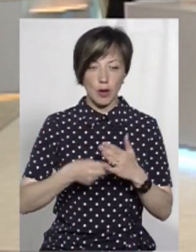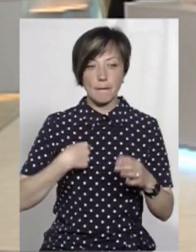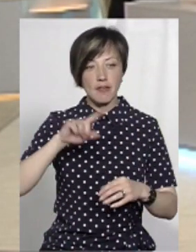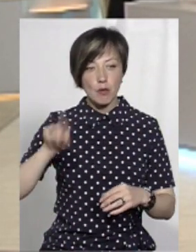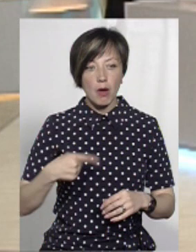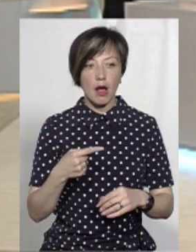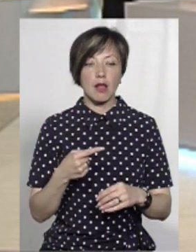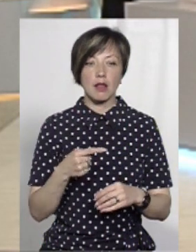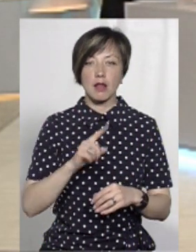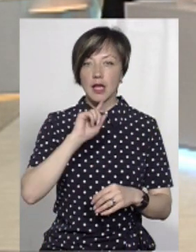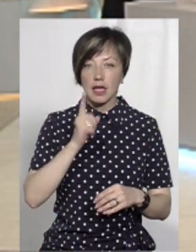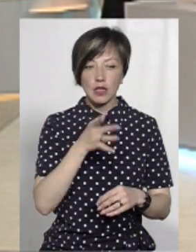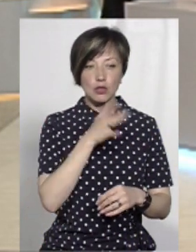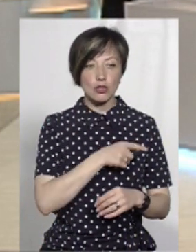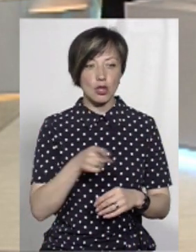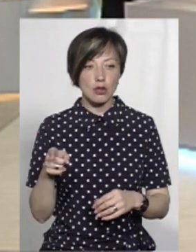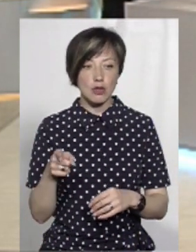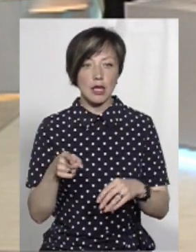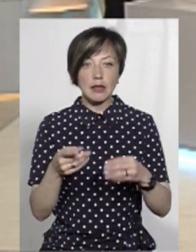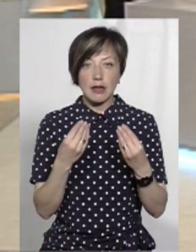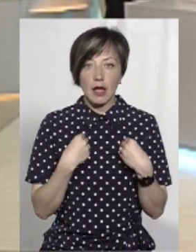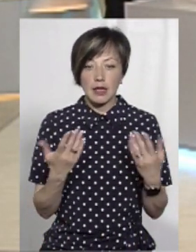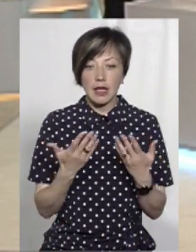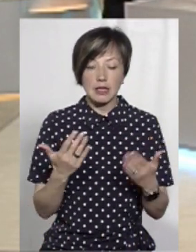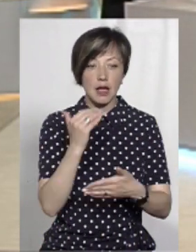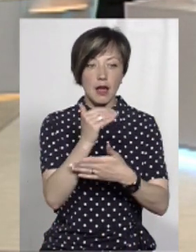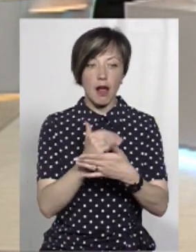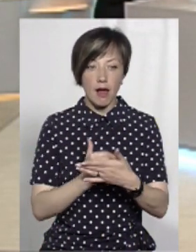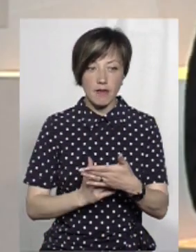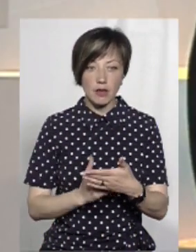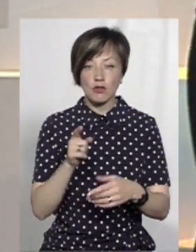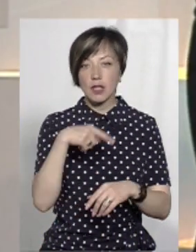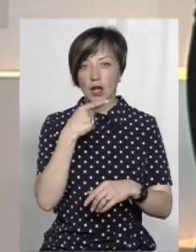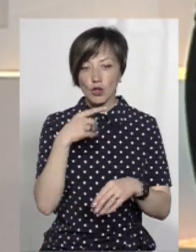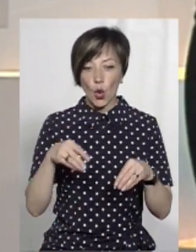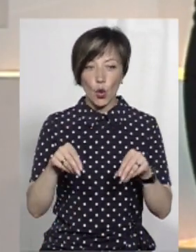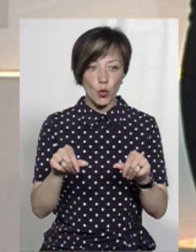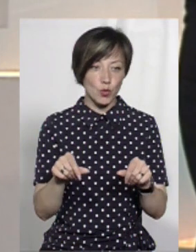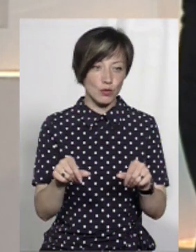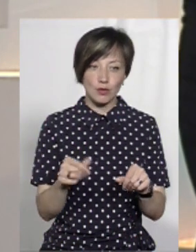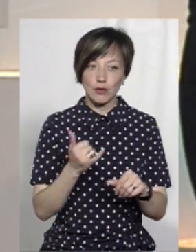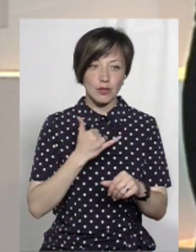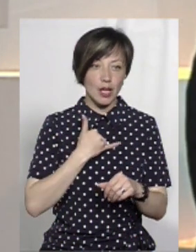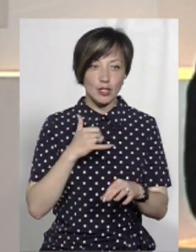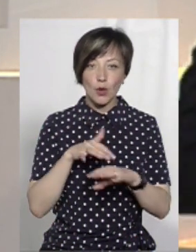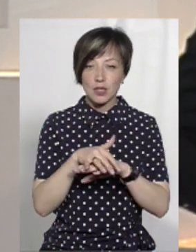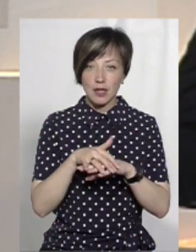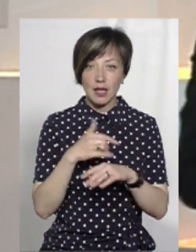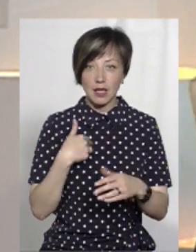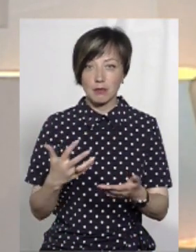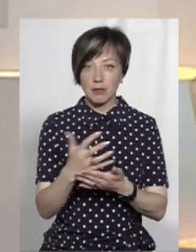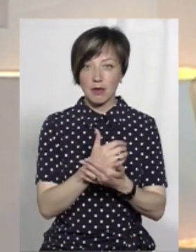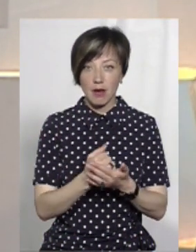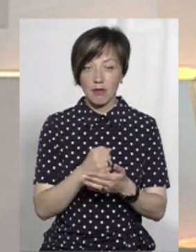вимагали весь рік часу надати хоча б якийсь графік, потребує. Те, що вони кажуть, грунту, по наших розрахунках, бо я